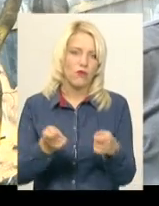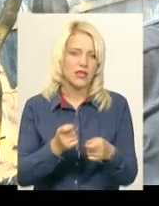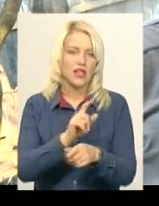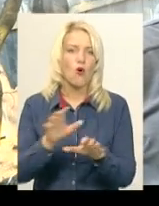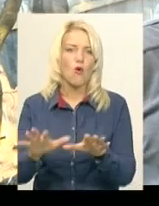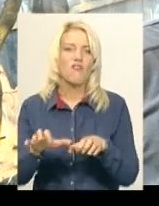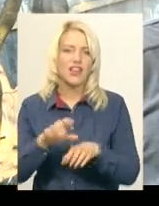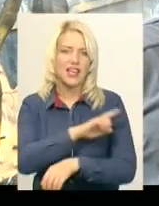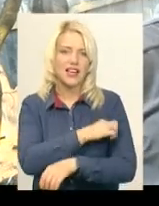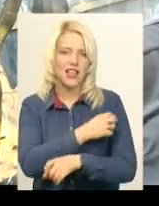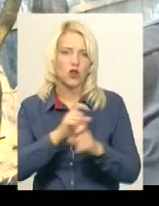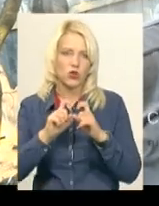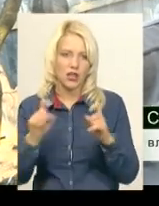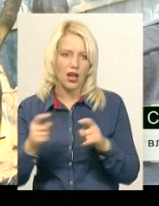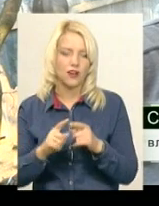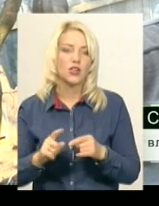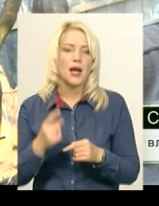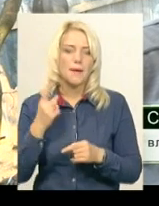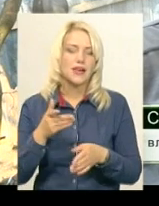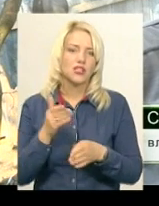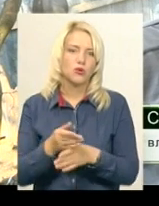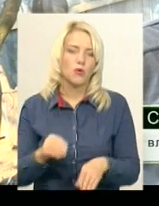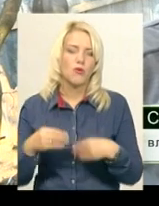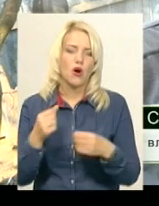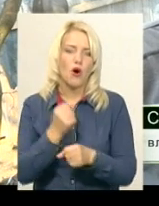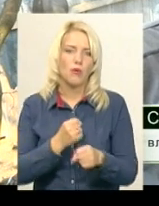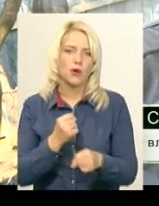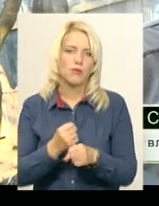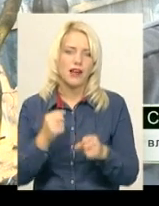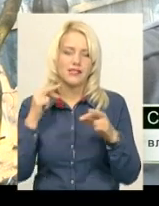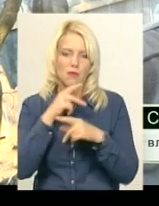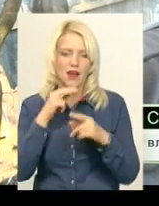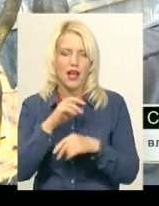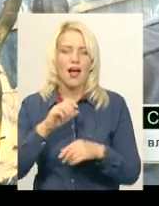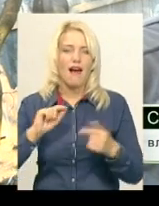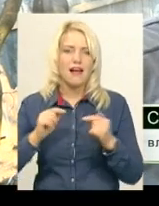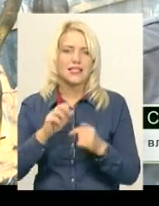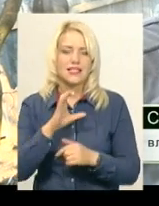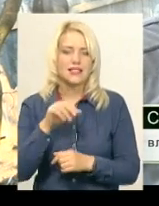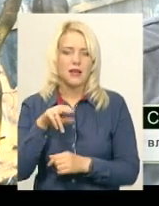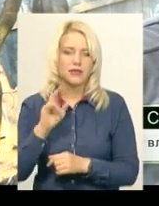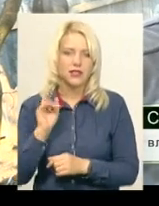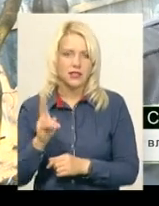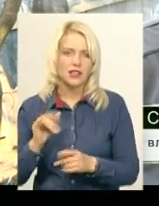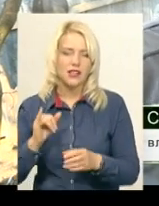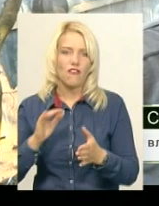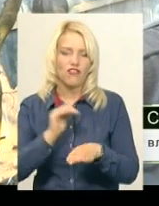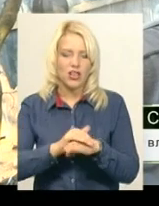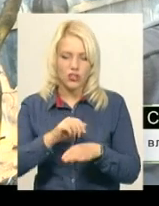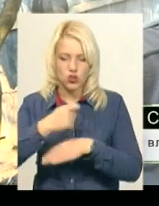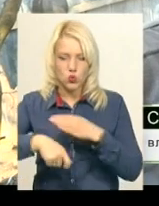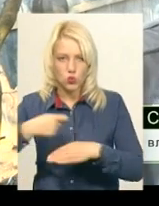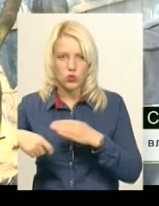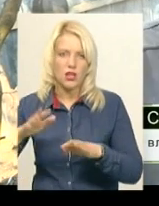Першу допомогу це зразу обробляється препаратом, антисептиком спеціальним ветеринарним, фіксується і вже